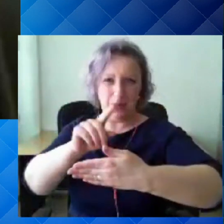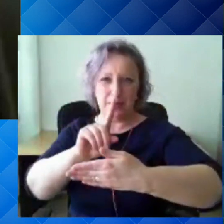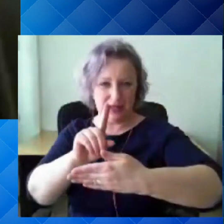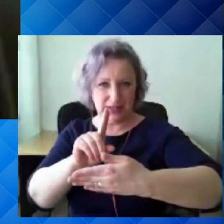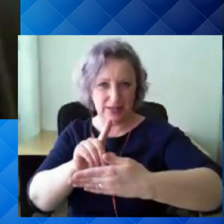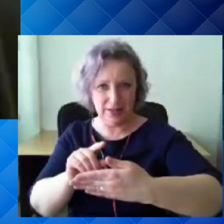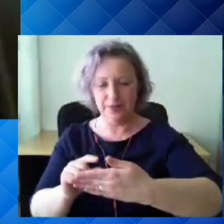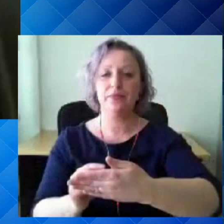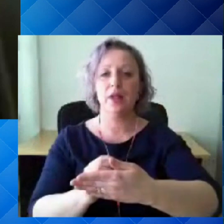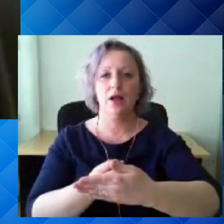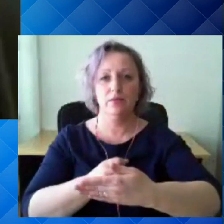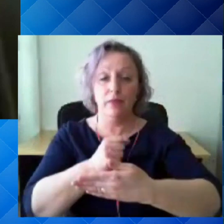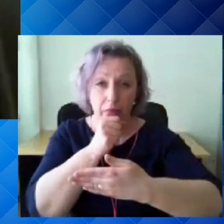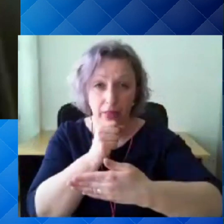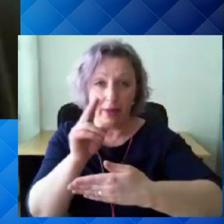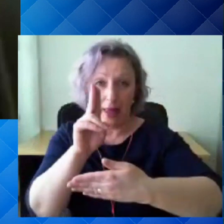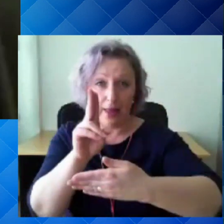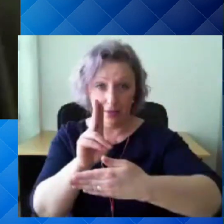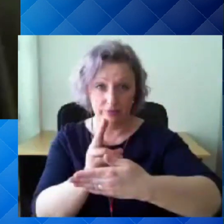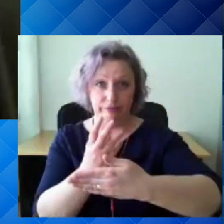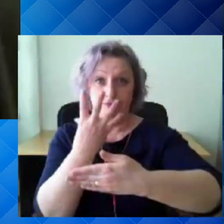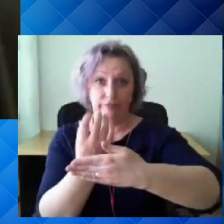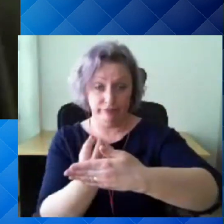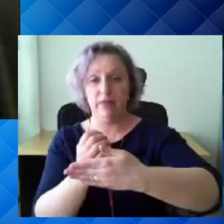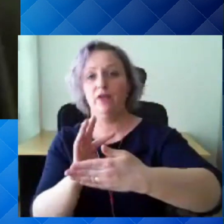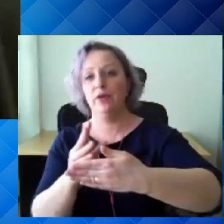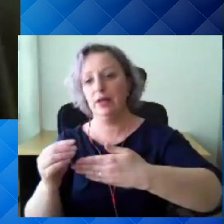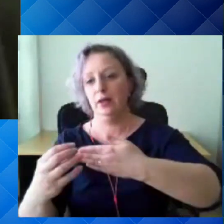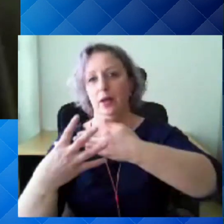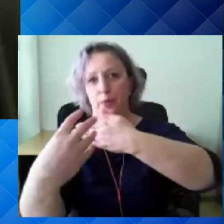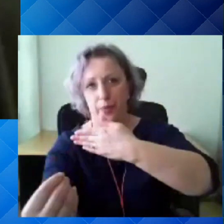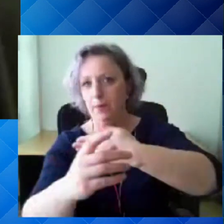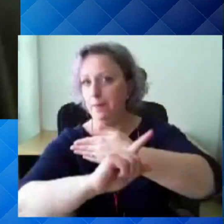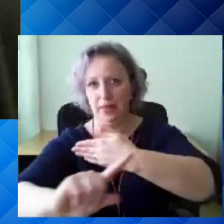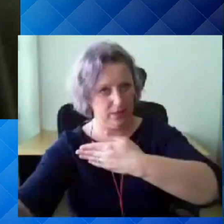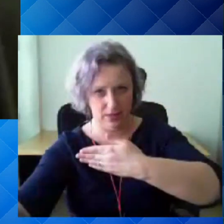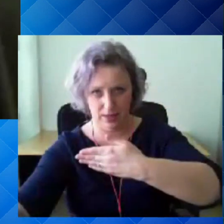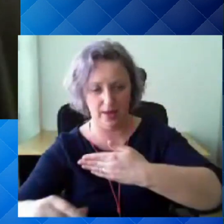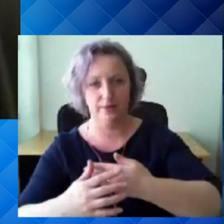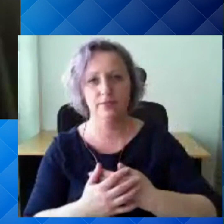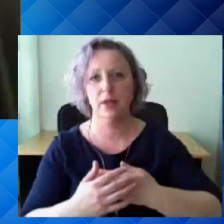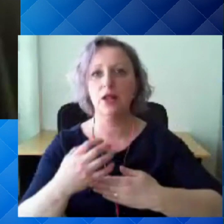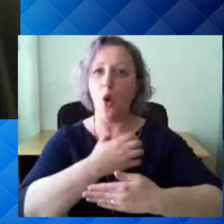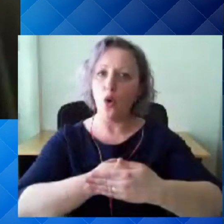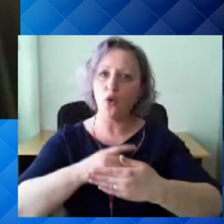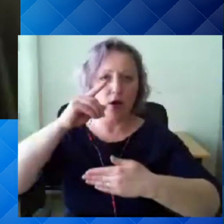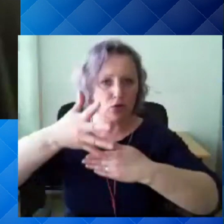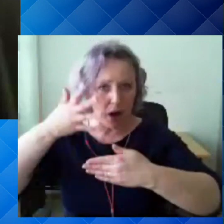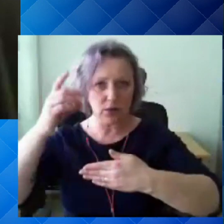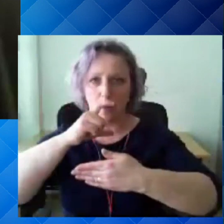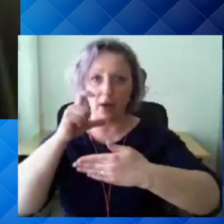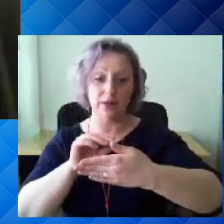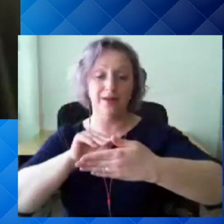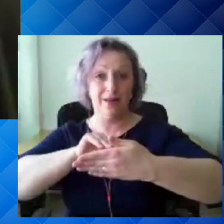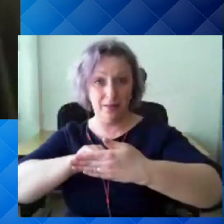ima seda nakkus sisse endale ja siis see sisepind on just see, mis imab ja haagib kõik endale külgen, et seda sisepinda ei maksa